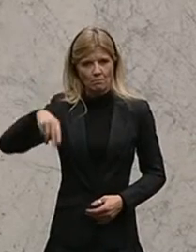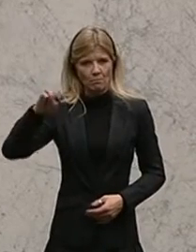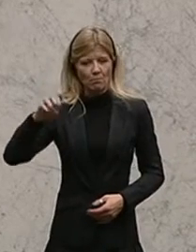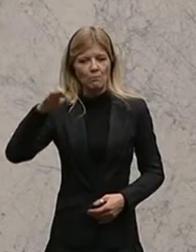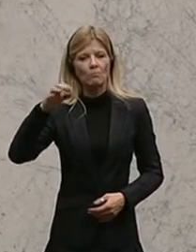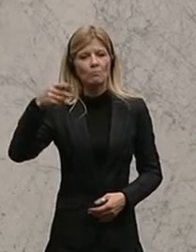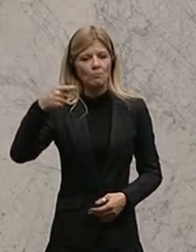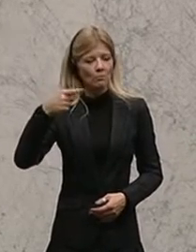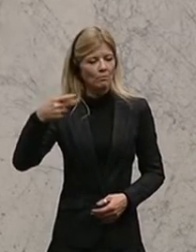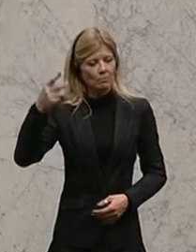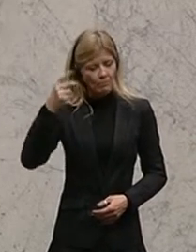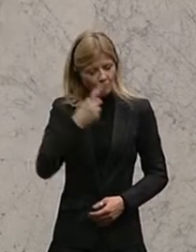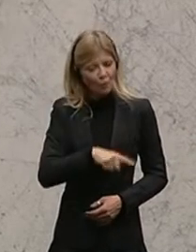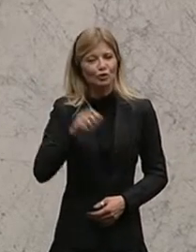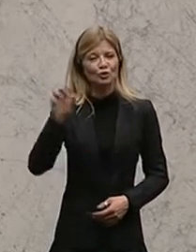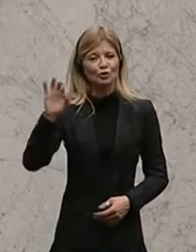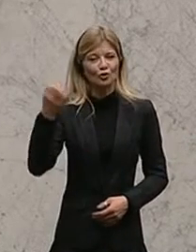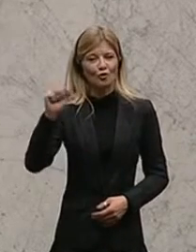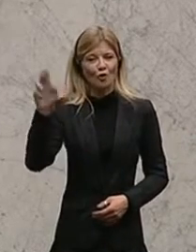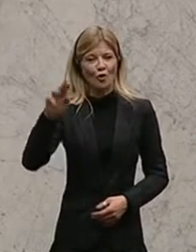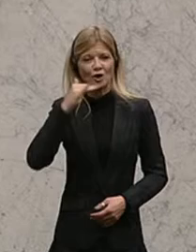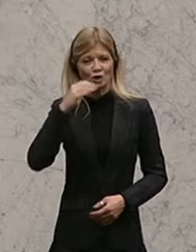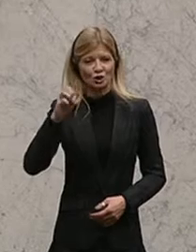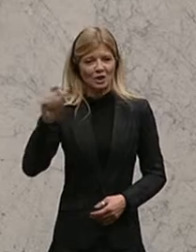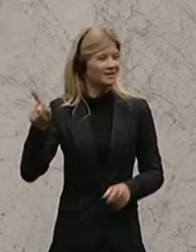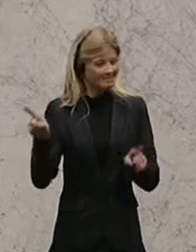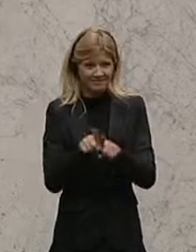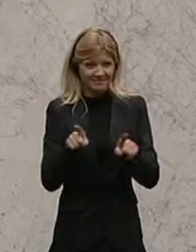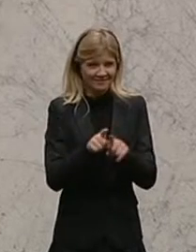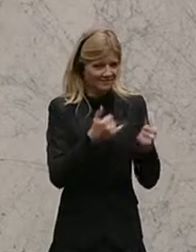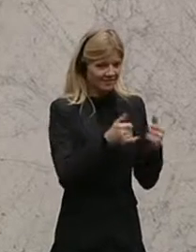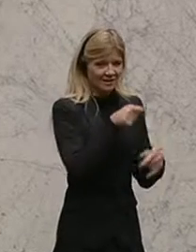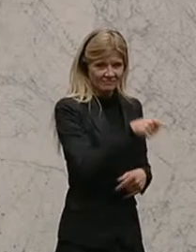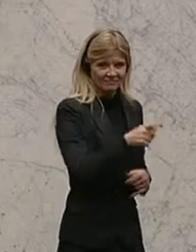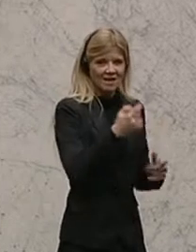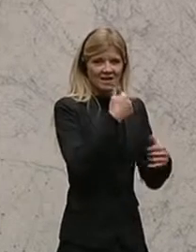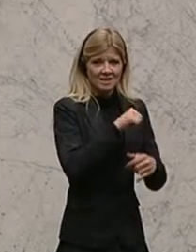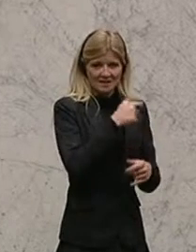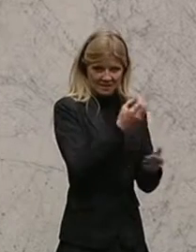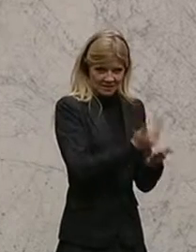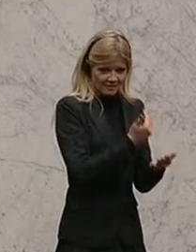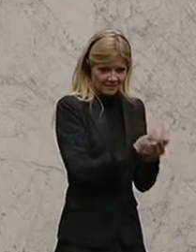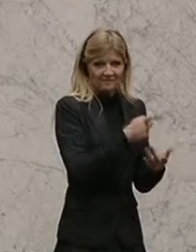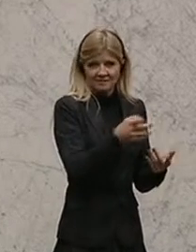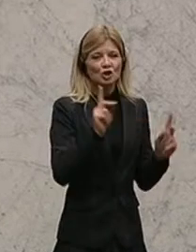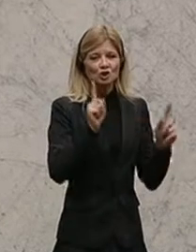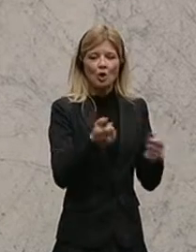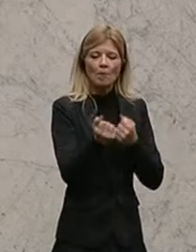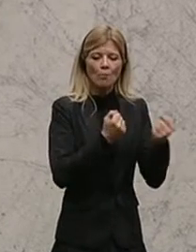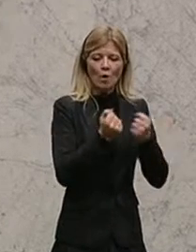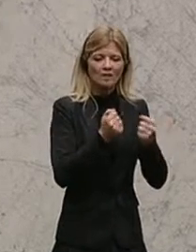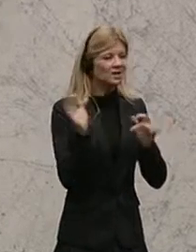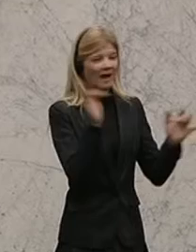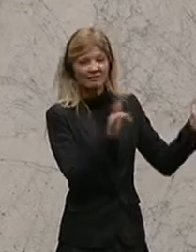von Frau Dr. Gries, das politische Hickhack in der Aufarbeitung der Geschehnisse beiseite zu lassen.